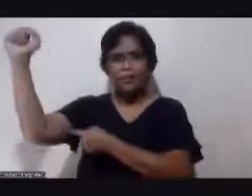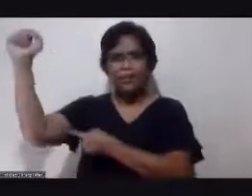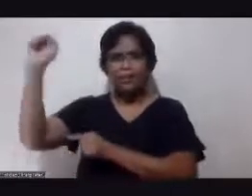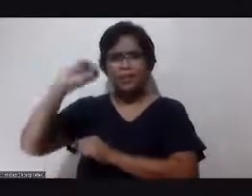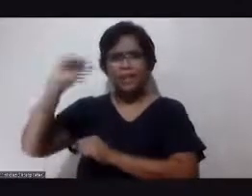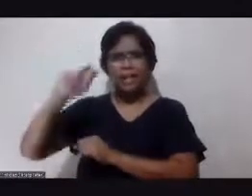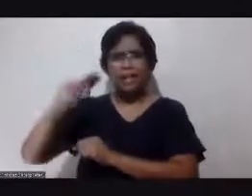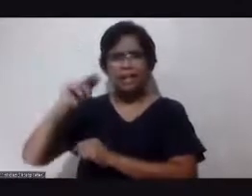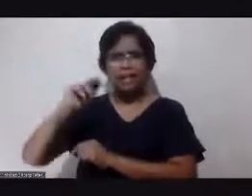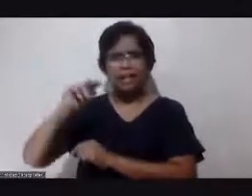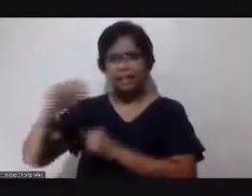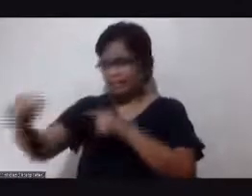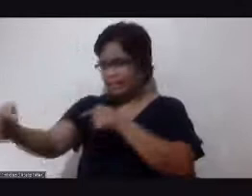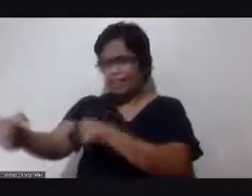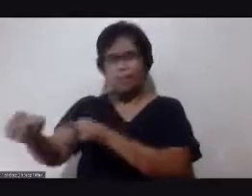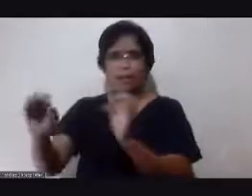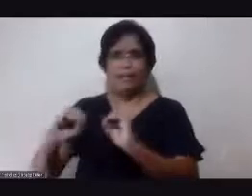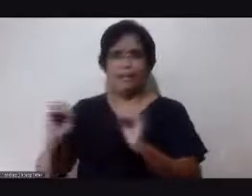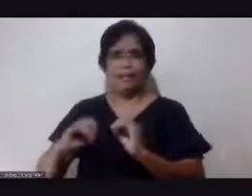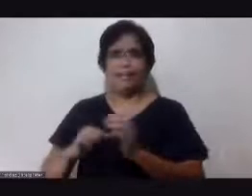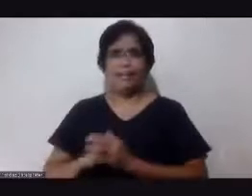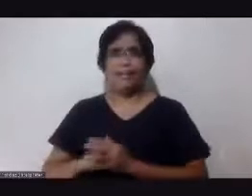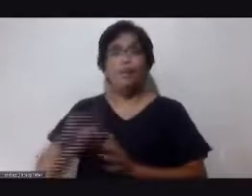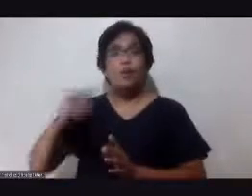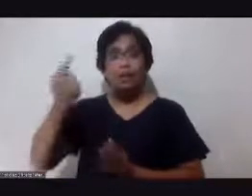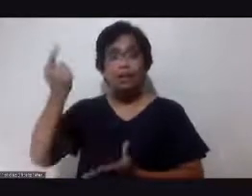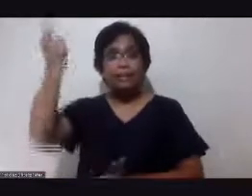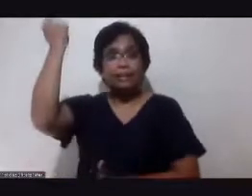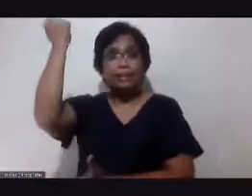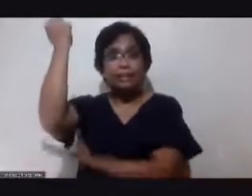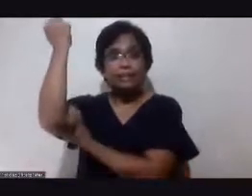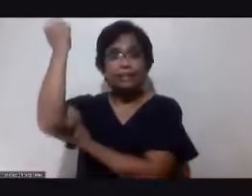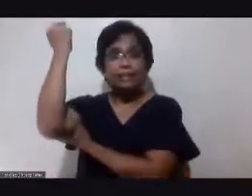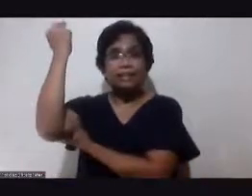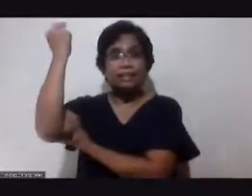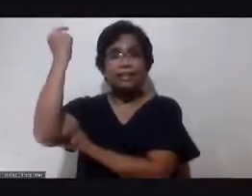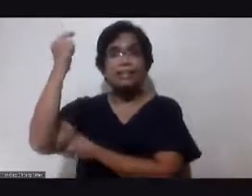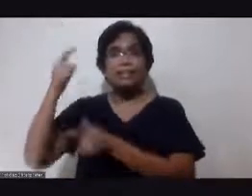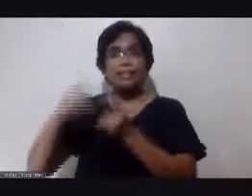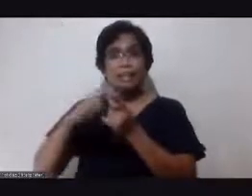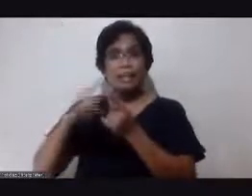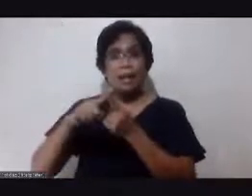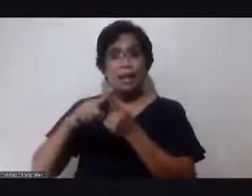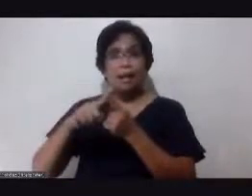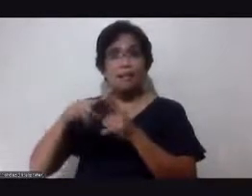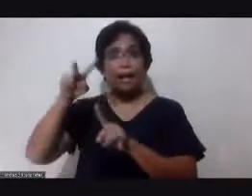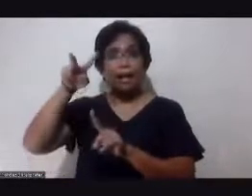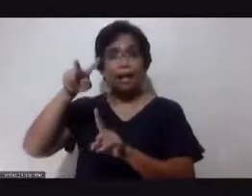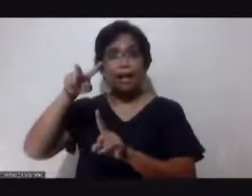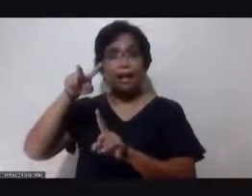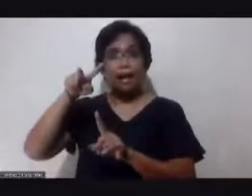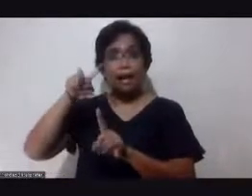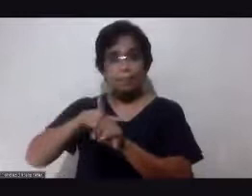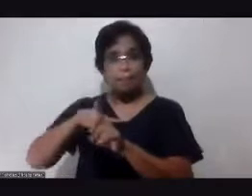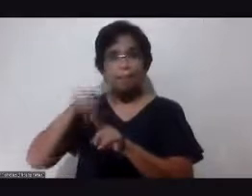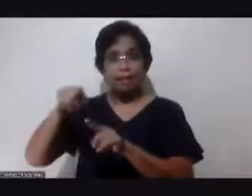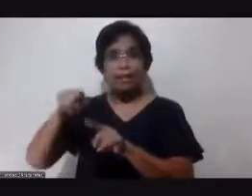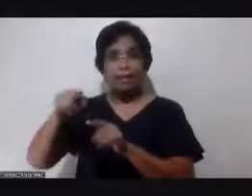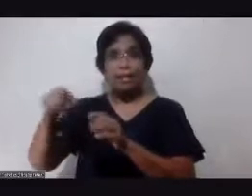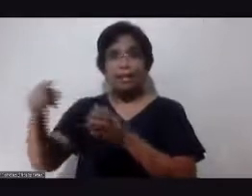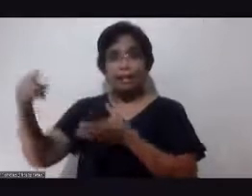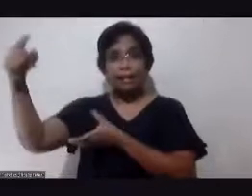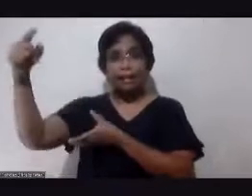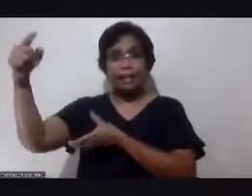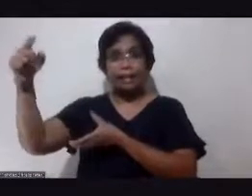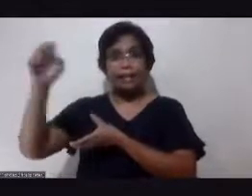needle, walang anything, okay? Dinidikit lang po dyan. Tapos, may app na nakadikit sa phone mo na makukuha mo yung